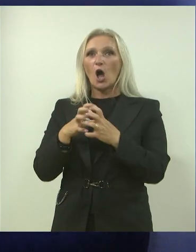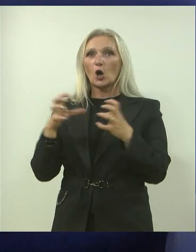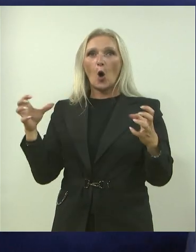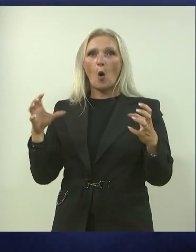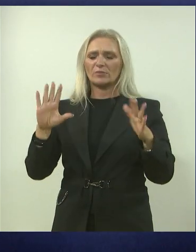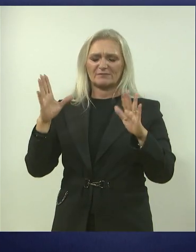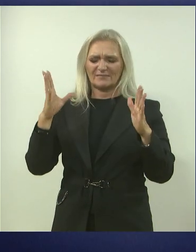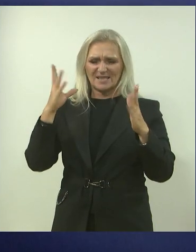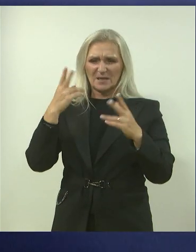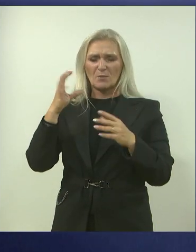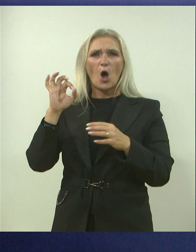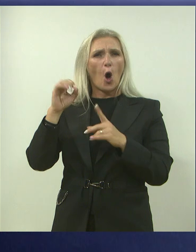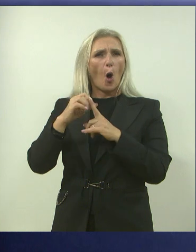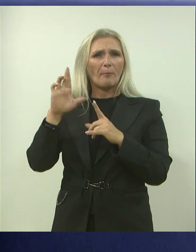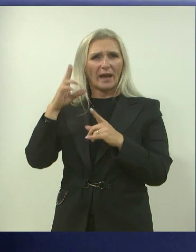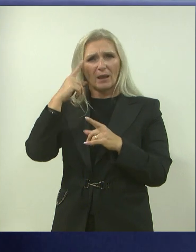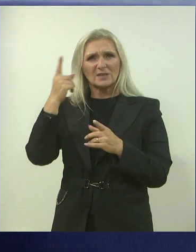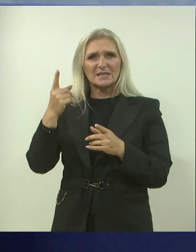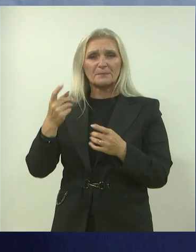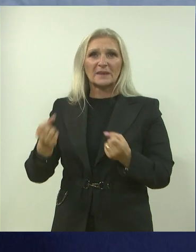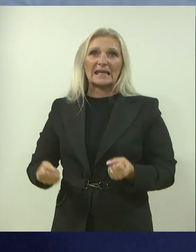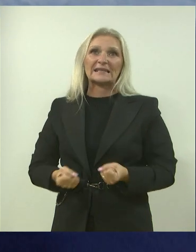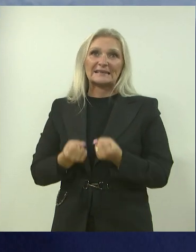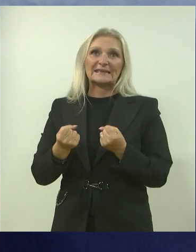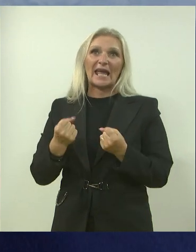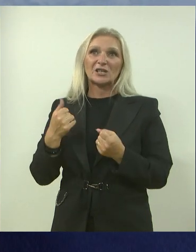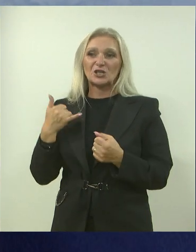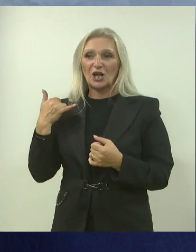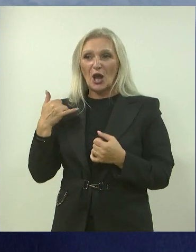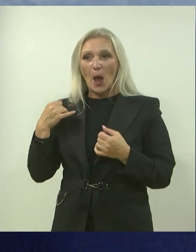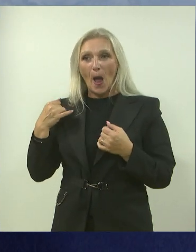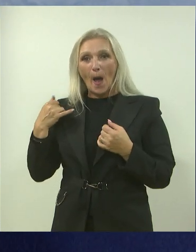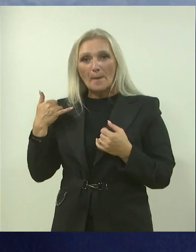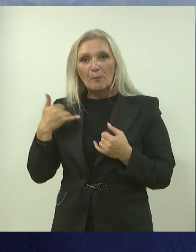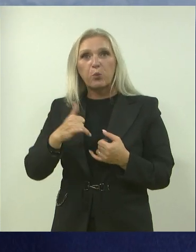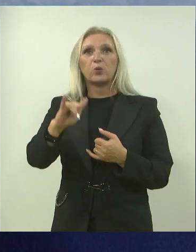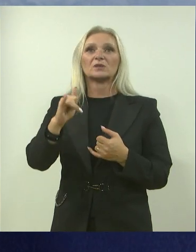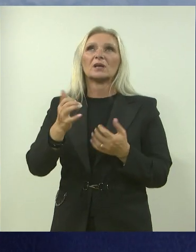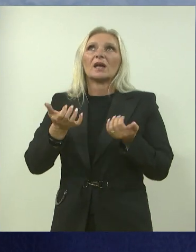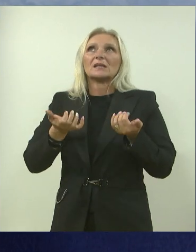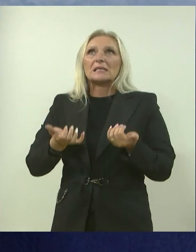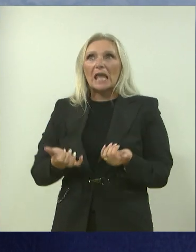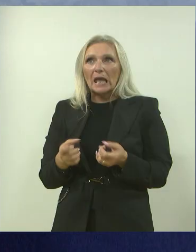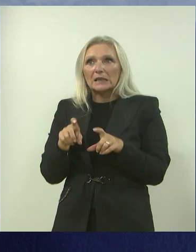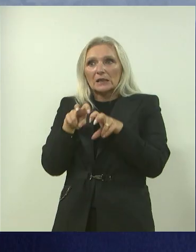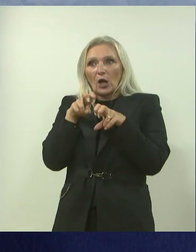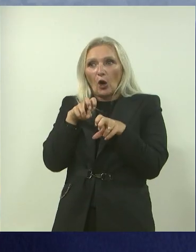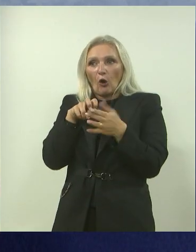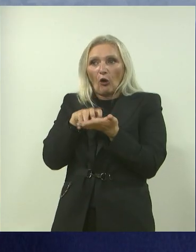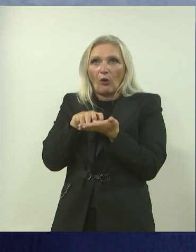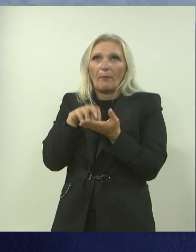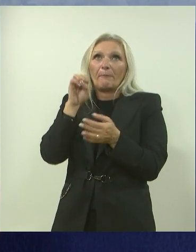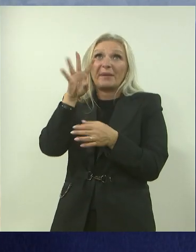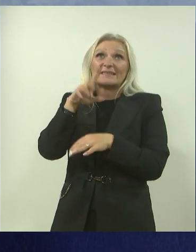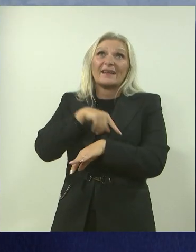opel nešto, bio je puno teži put i muka, jer sjedet u kombiju s krčenim koljenima,